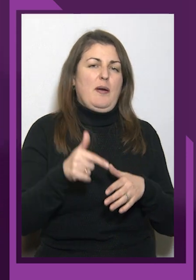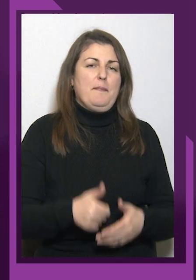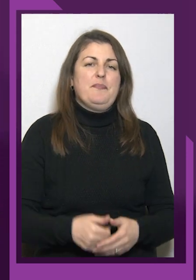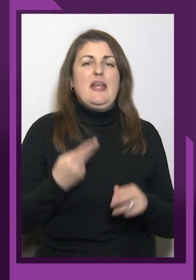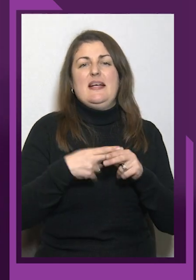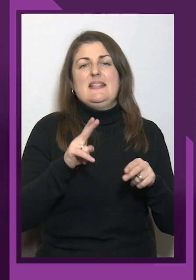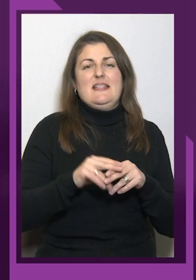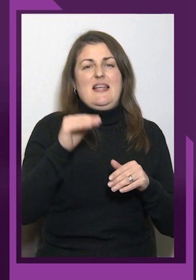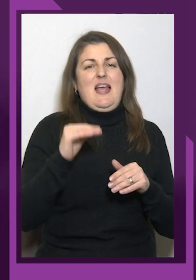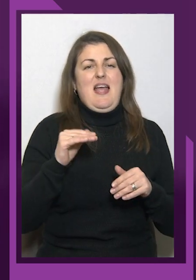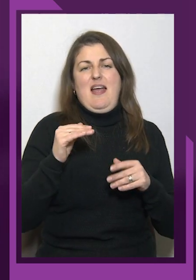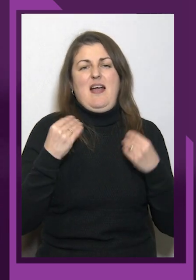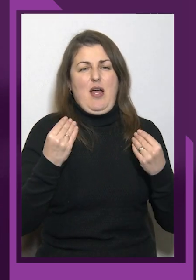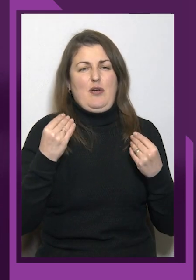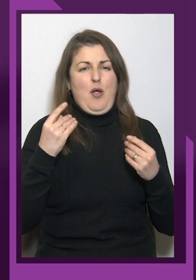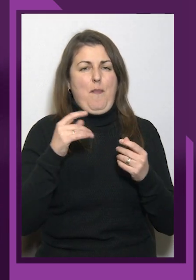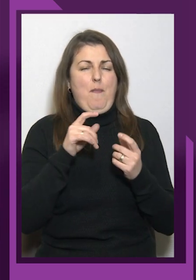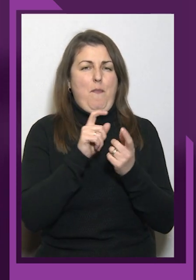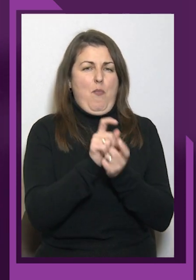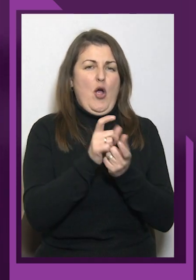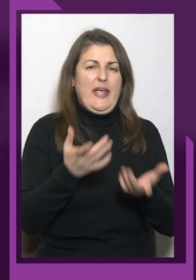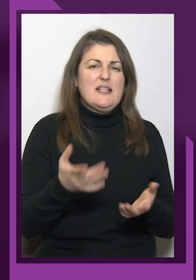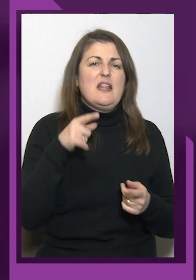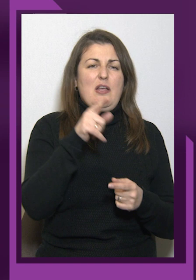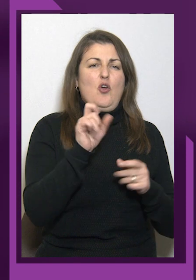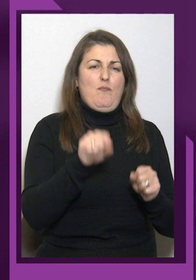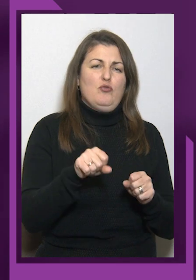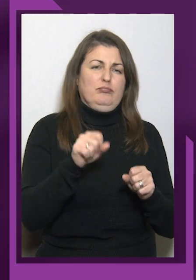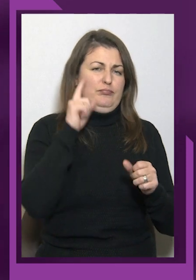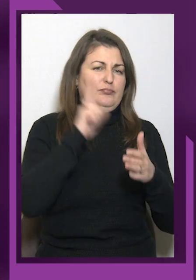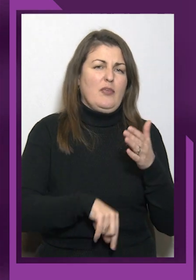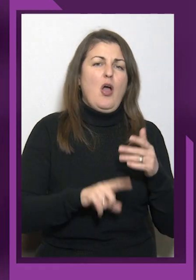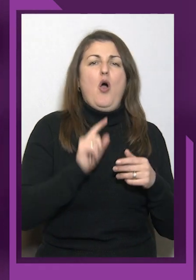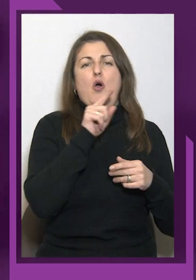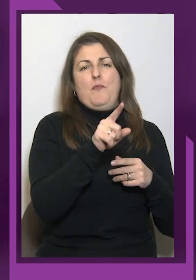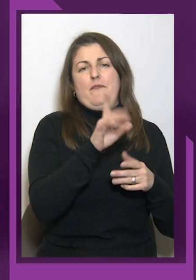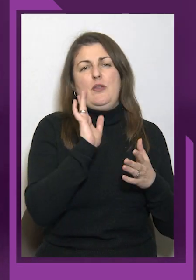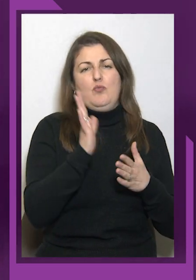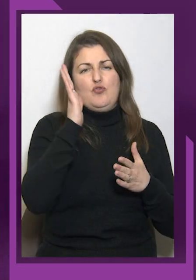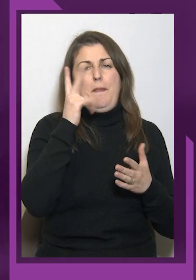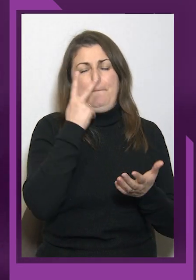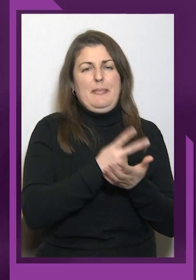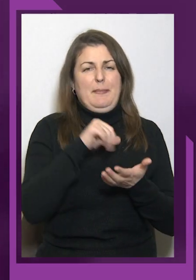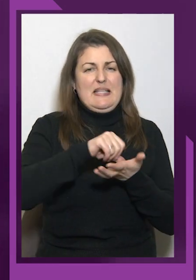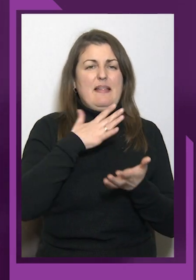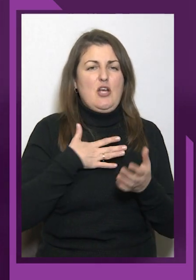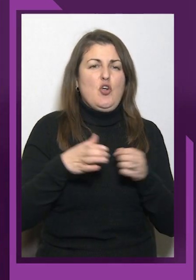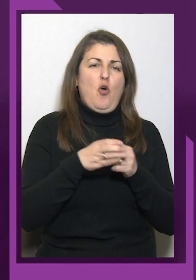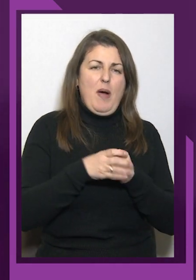можна покластися, і тому він буде ще представляти нашу команду і в змаганнях